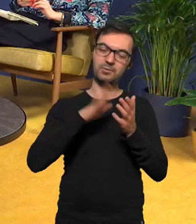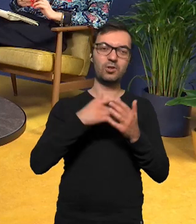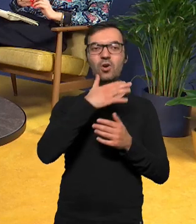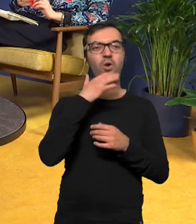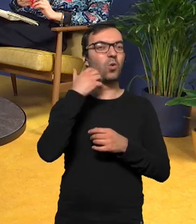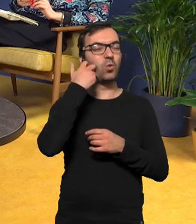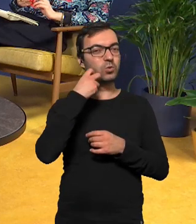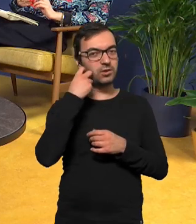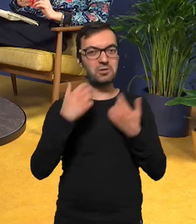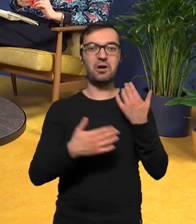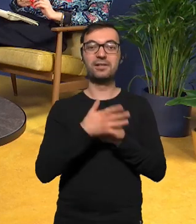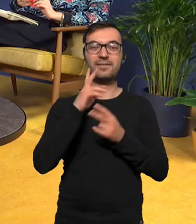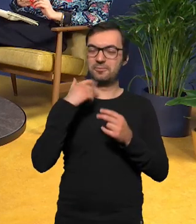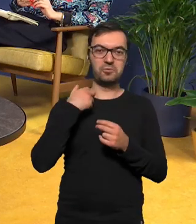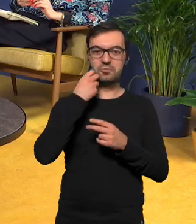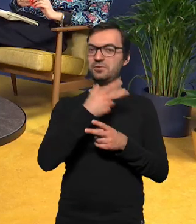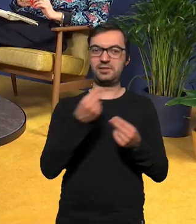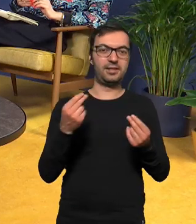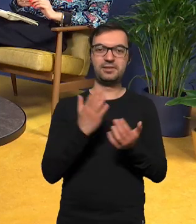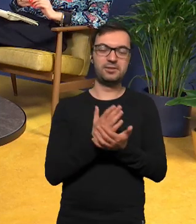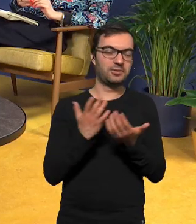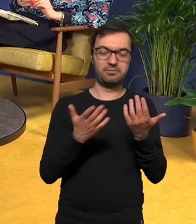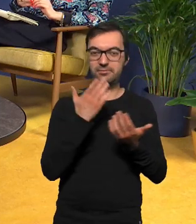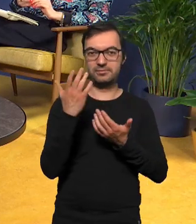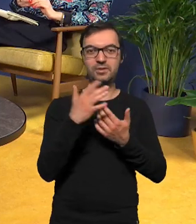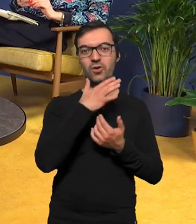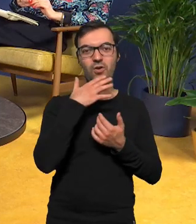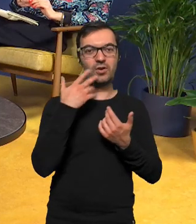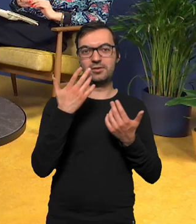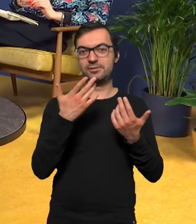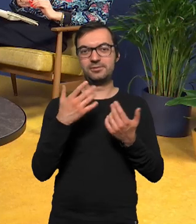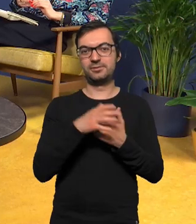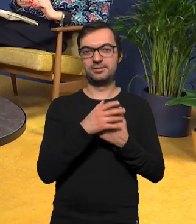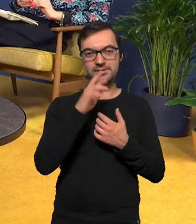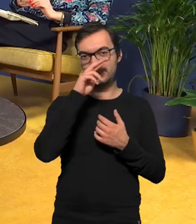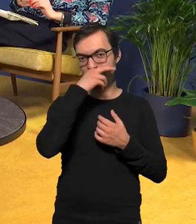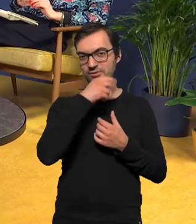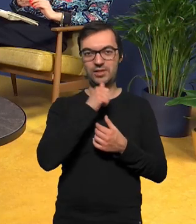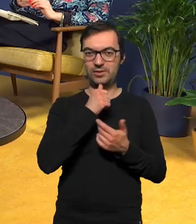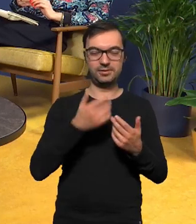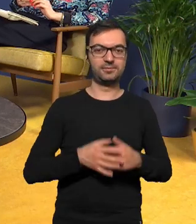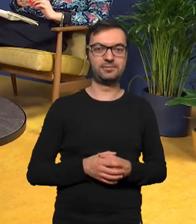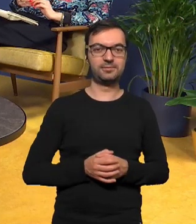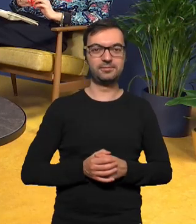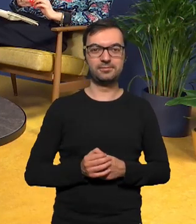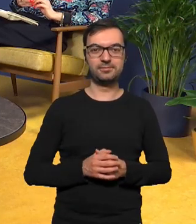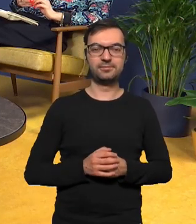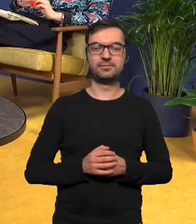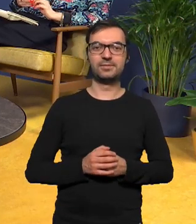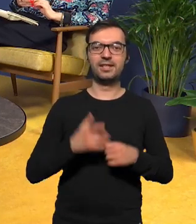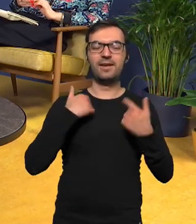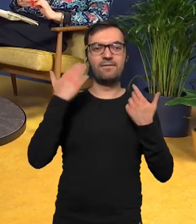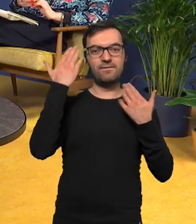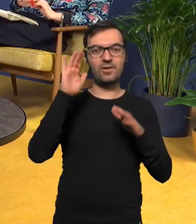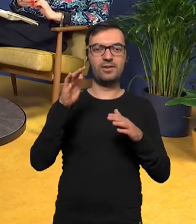różowe może się okazać że wcale nie było różowe tylko miało kolor zgniłkowaty no także ja